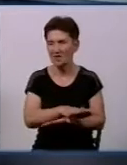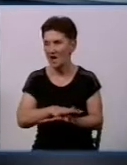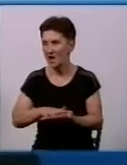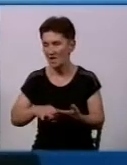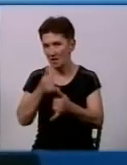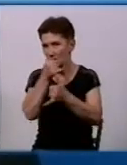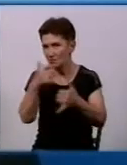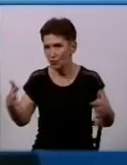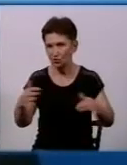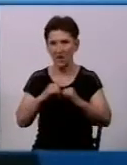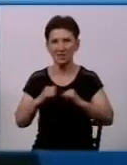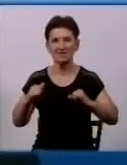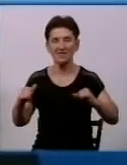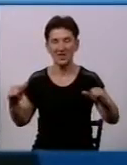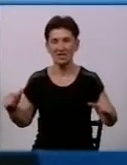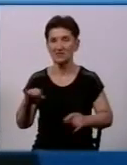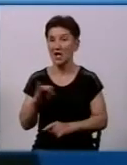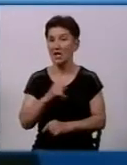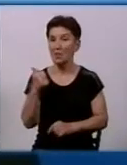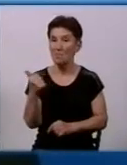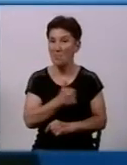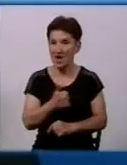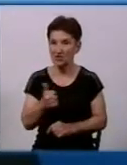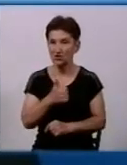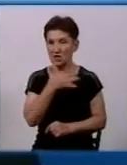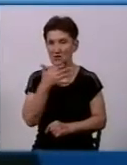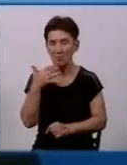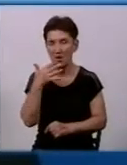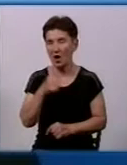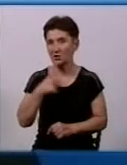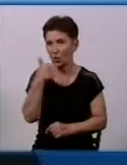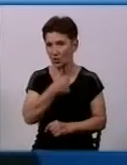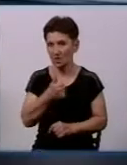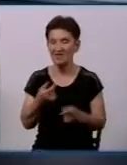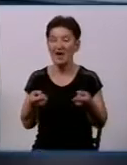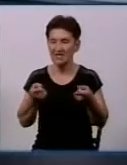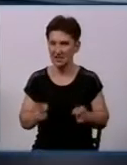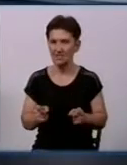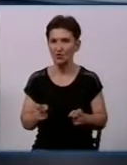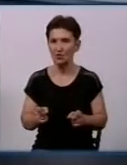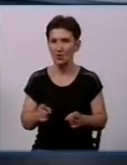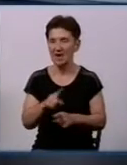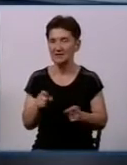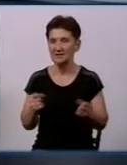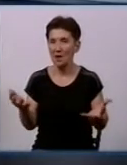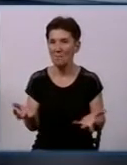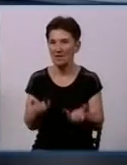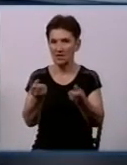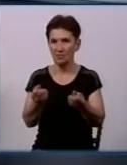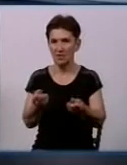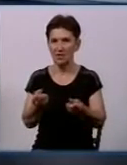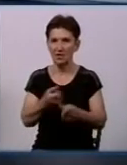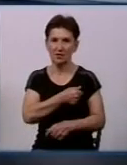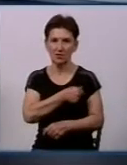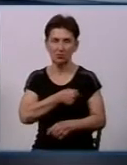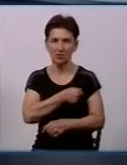раніше. І вперше за багато років, дійсно, за підтримки депутатського корпуса міста,